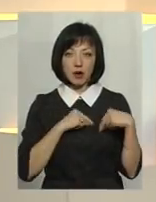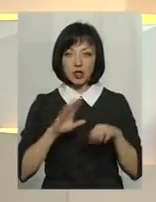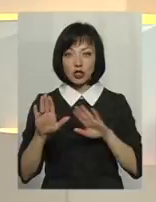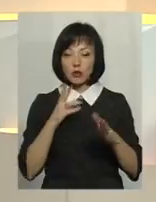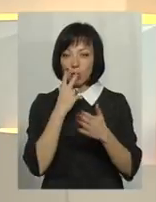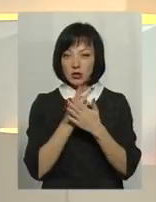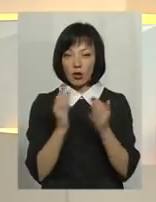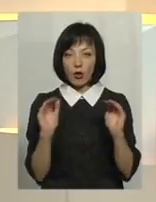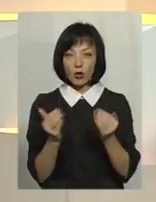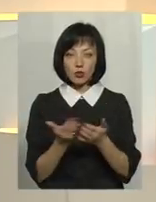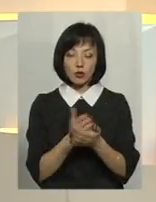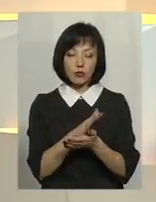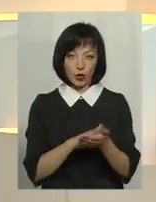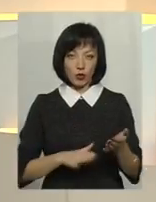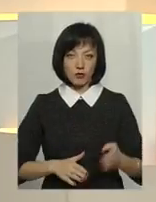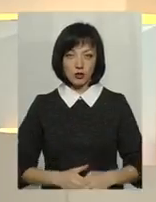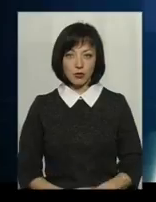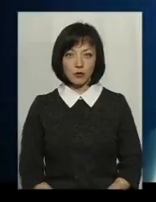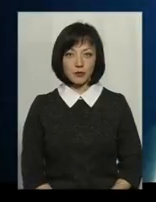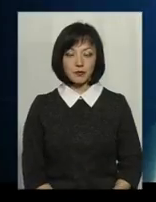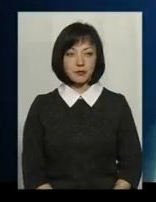короткий сюжет і далі ми продовжимо.